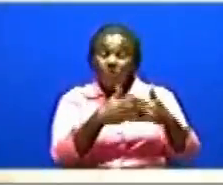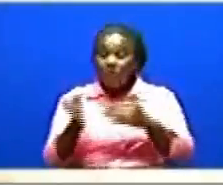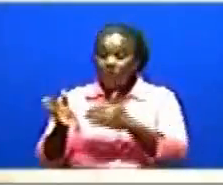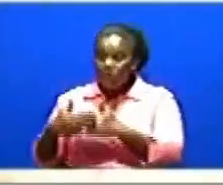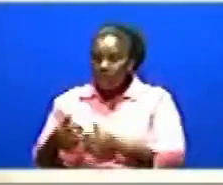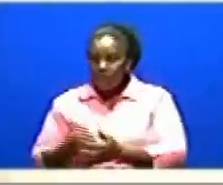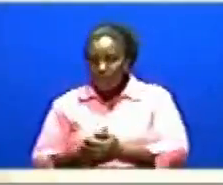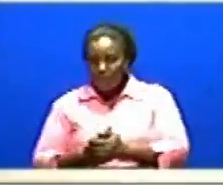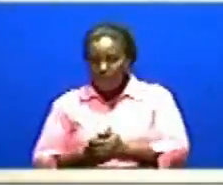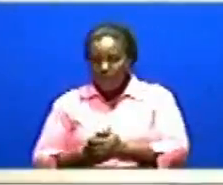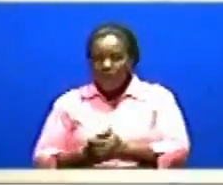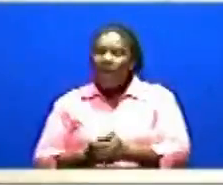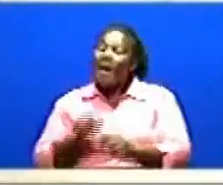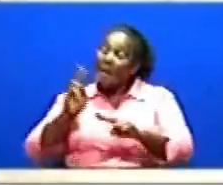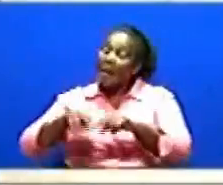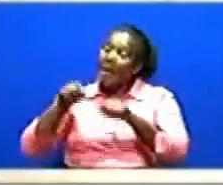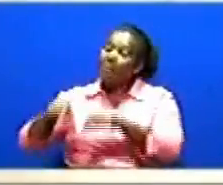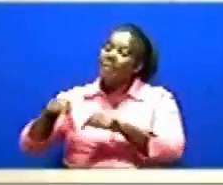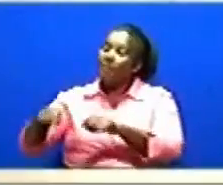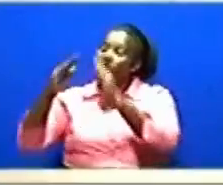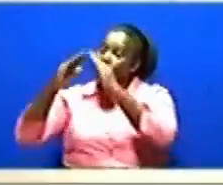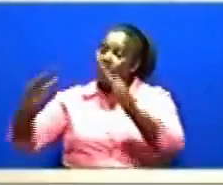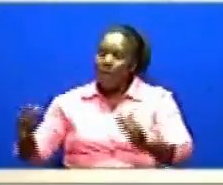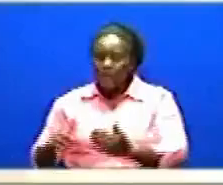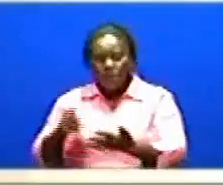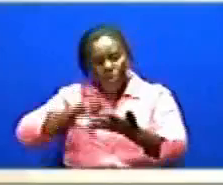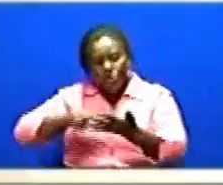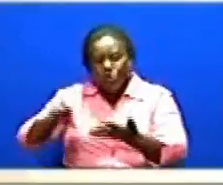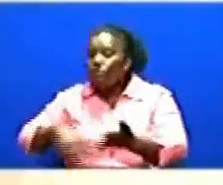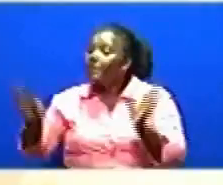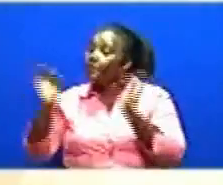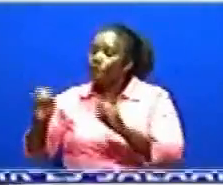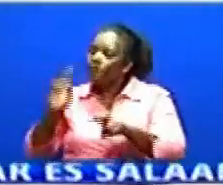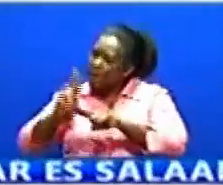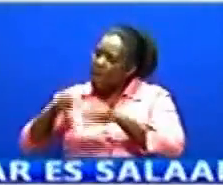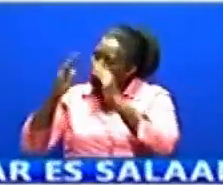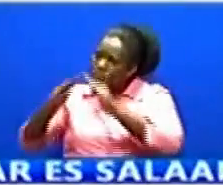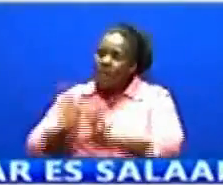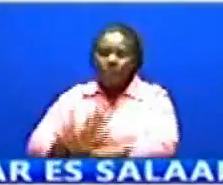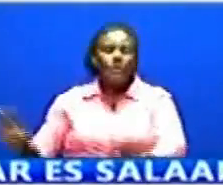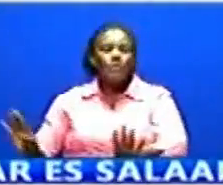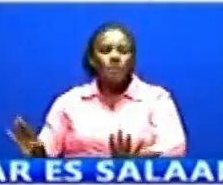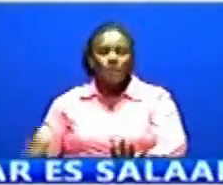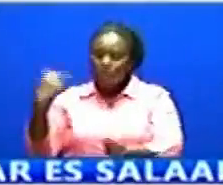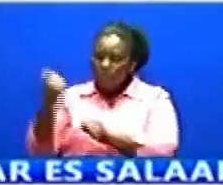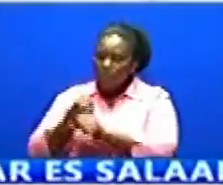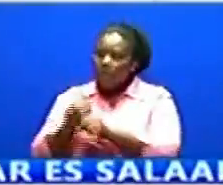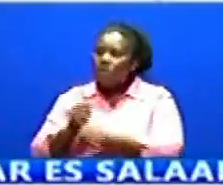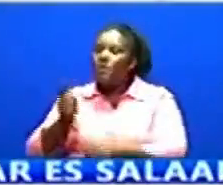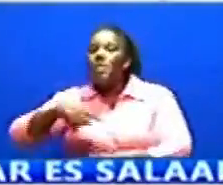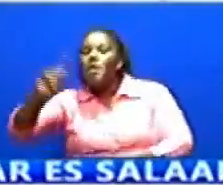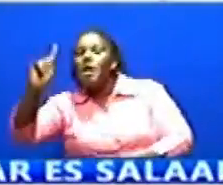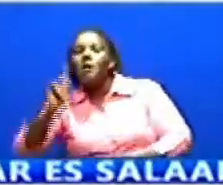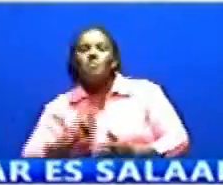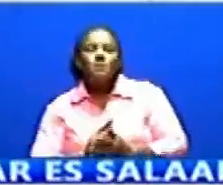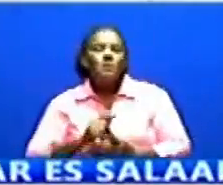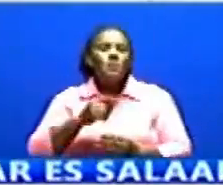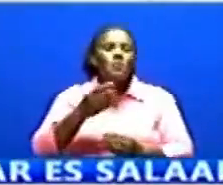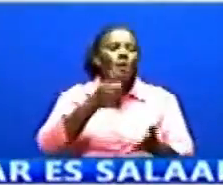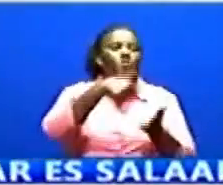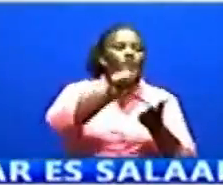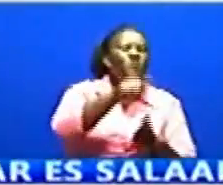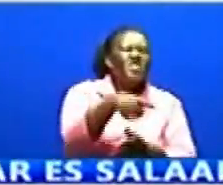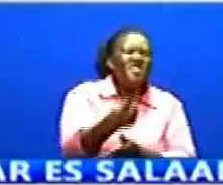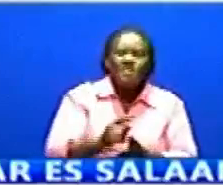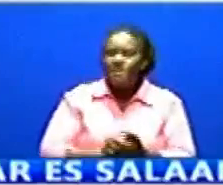Yani sijampele katwisheni Nawala hasomi Nawala Yani yu potu nyumbani Nafanya kazi ya kumtuma Nenda